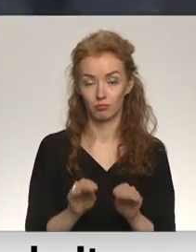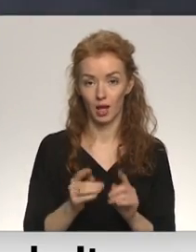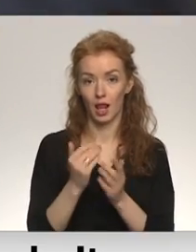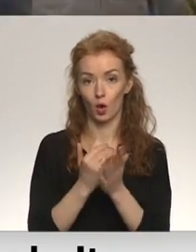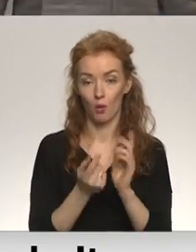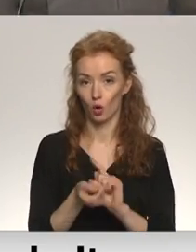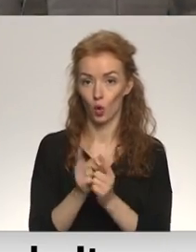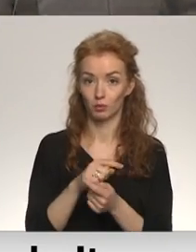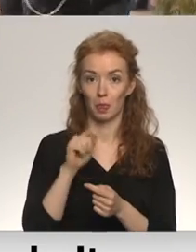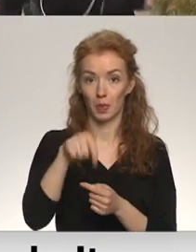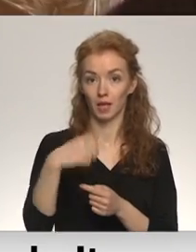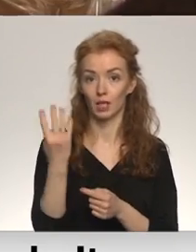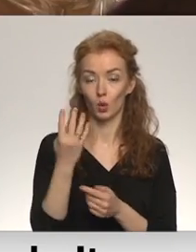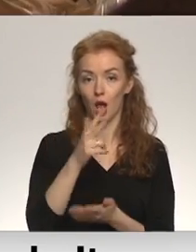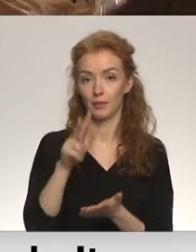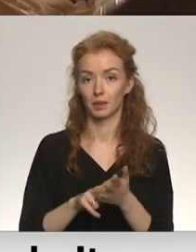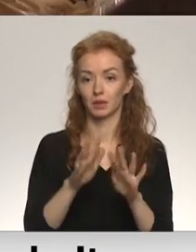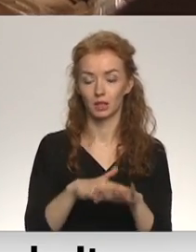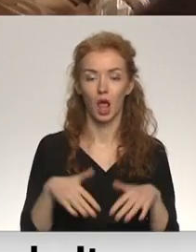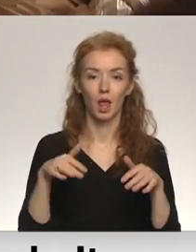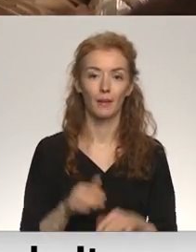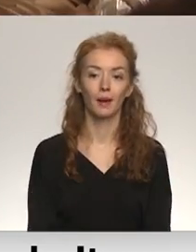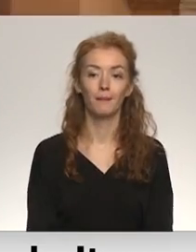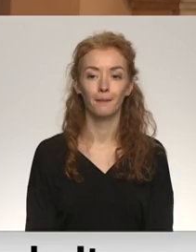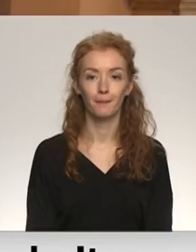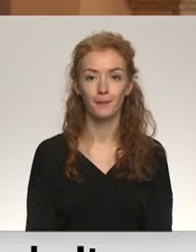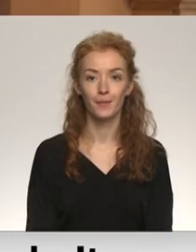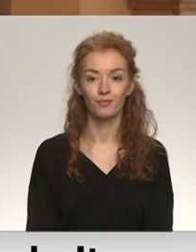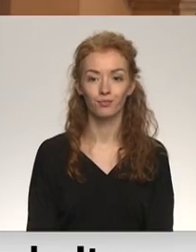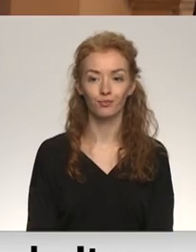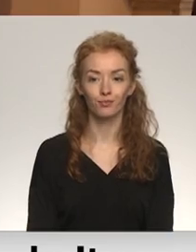grozījumus ceturtdien apstiprinās saimā. Girds Zvirbulis, Latvijas televīzija.